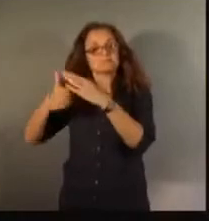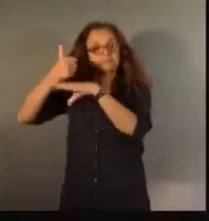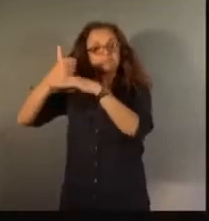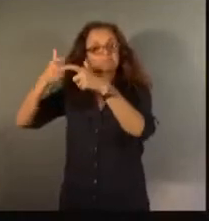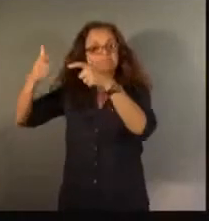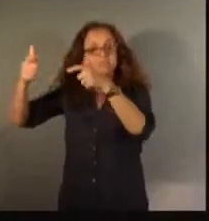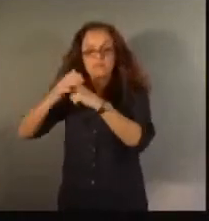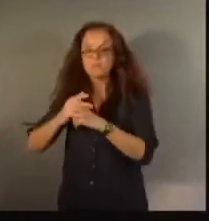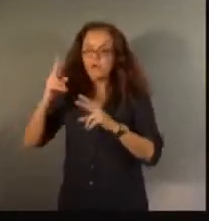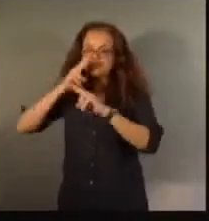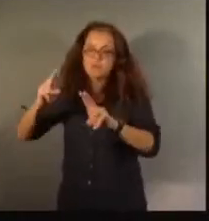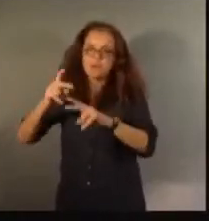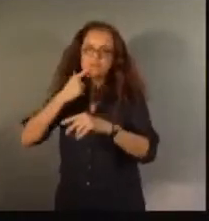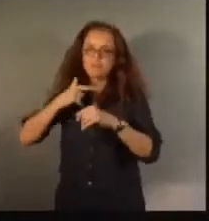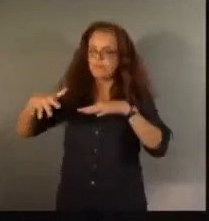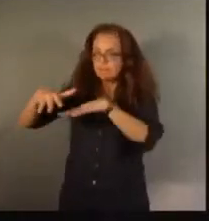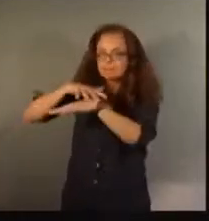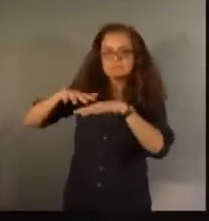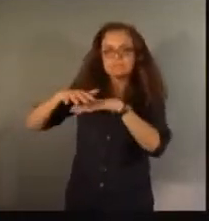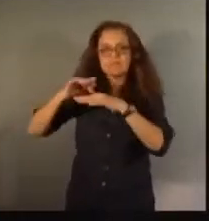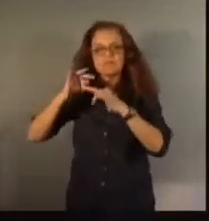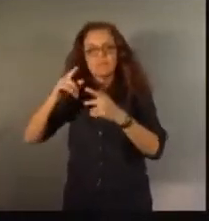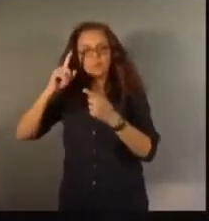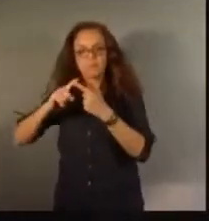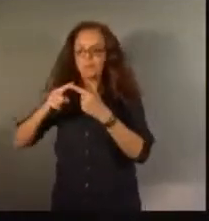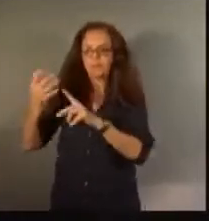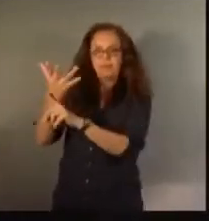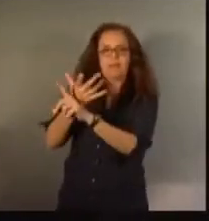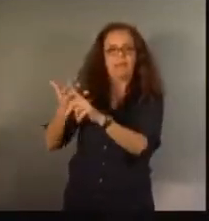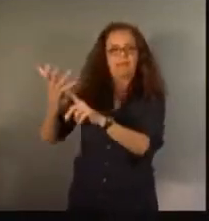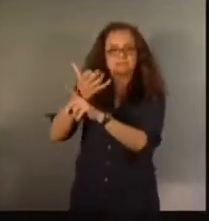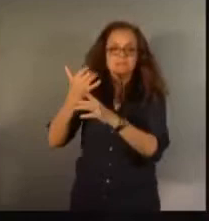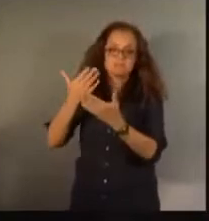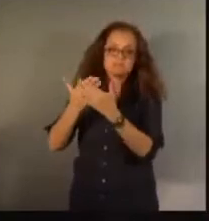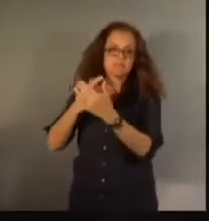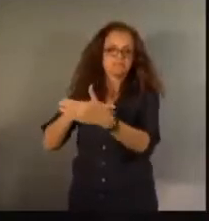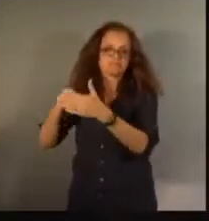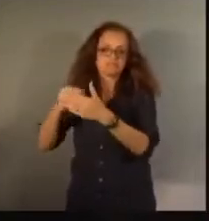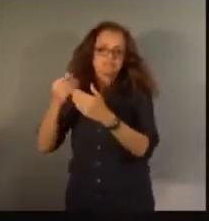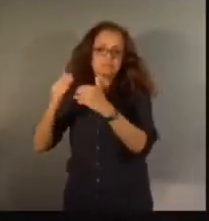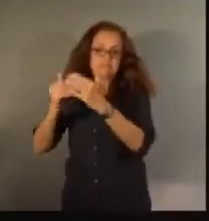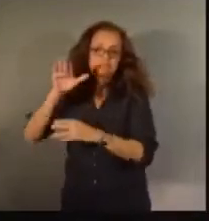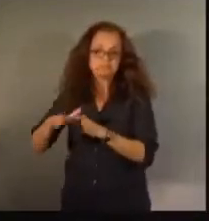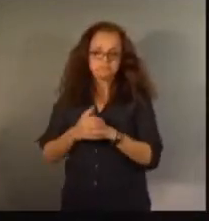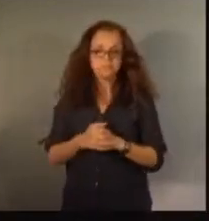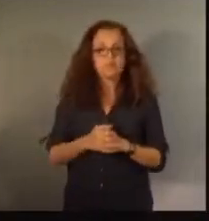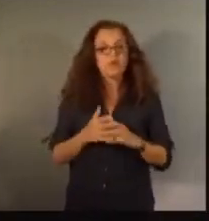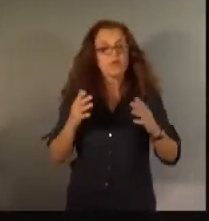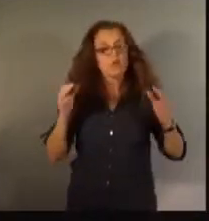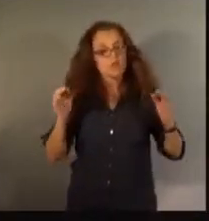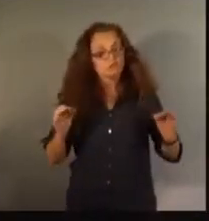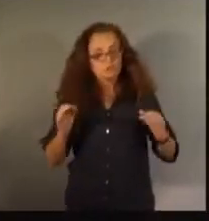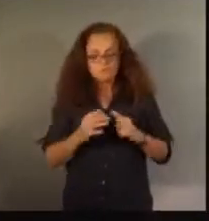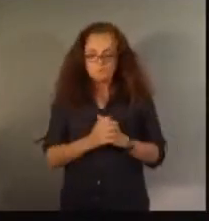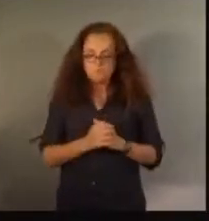Alors, il s'arrangeait toujours pour vous faire la créature un peu plus belle qu'elle était, quoi. Ça faisait partie du métier. Je pense qu'il place